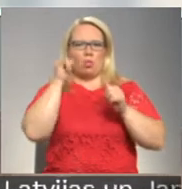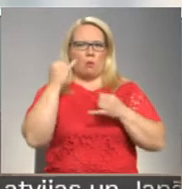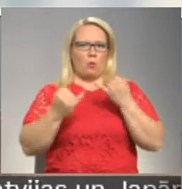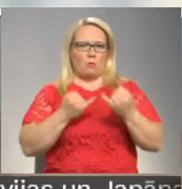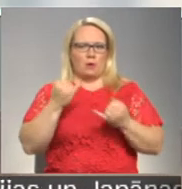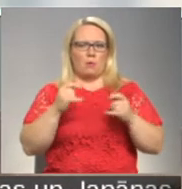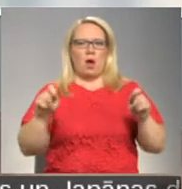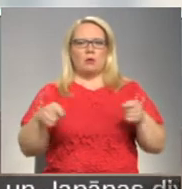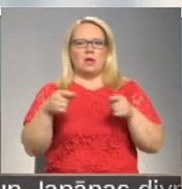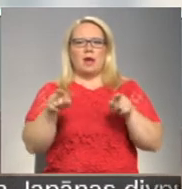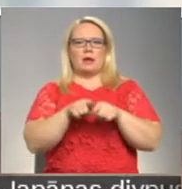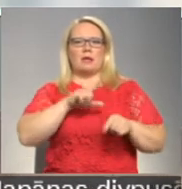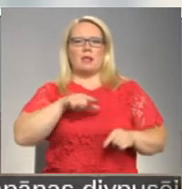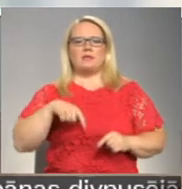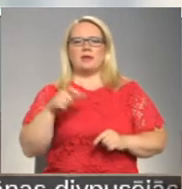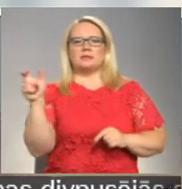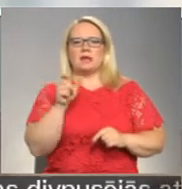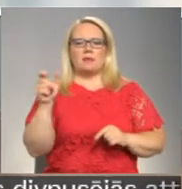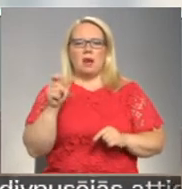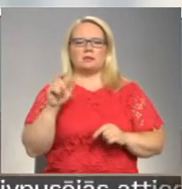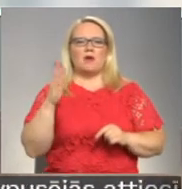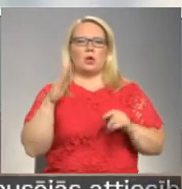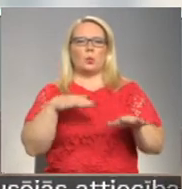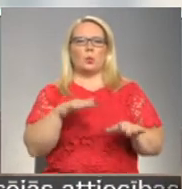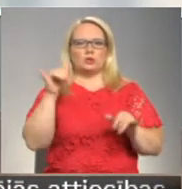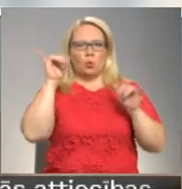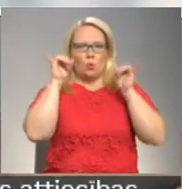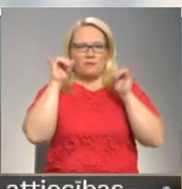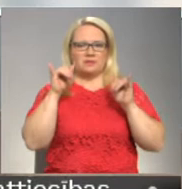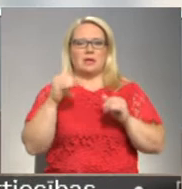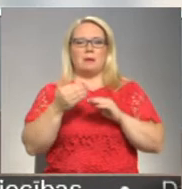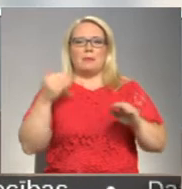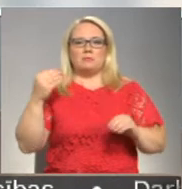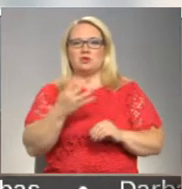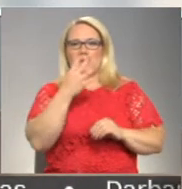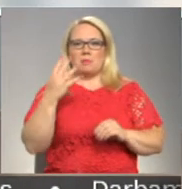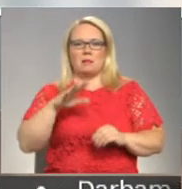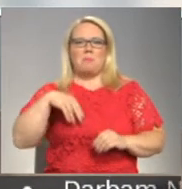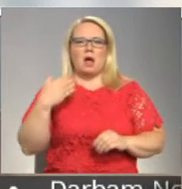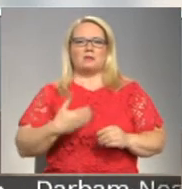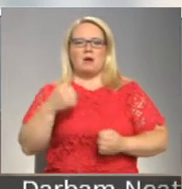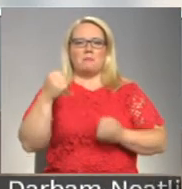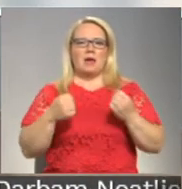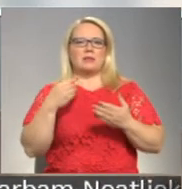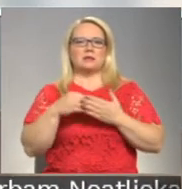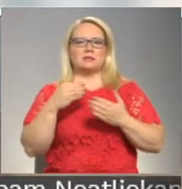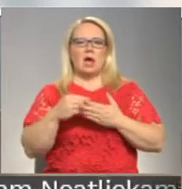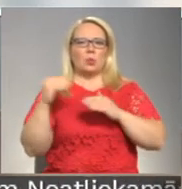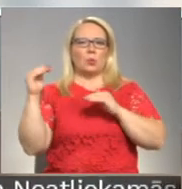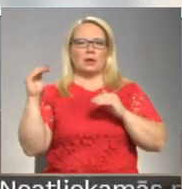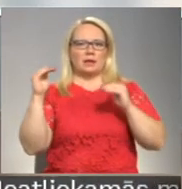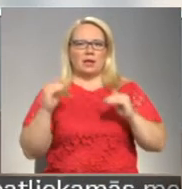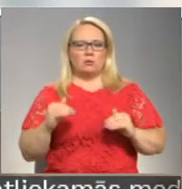pienu lopkopību, audzējot arī Latvijas zilās jeb jūras govis. Pirms gadiem četriem pārdzīvotais piena cenu kritums bijis kā